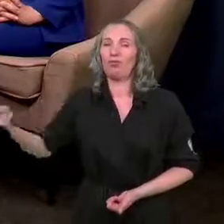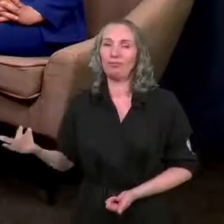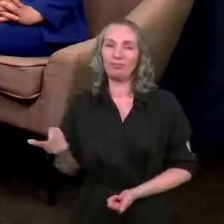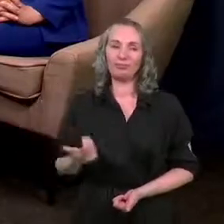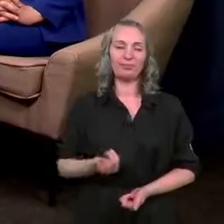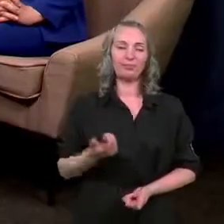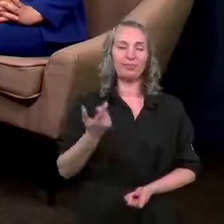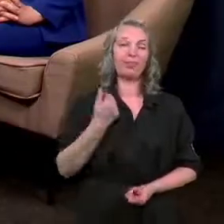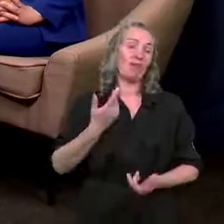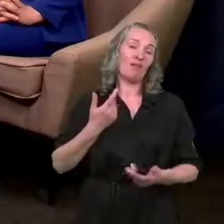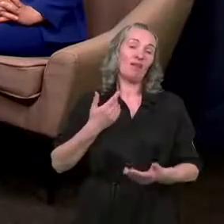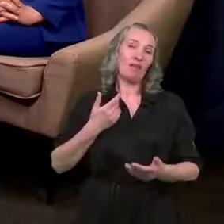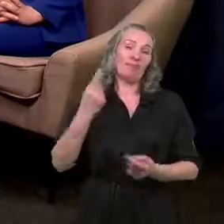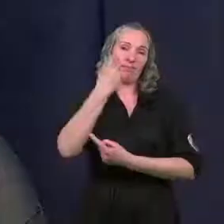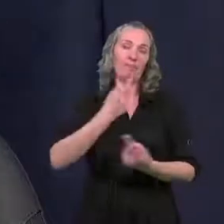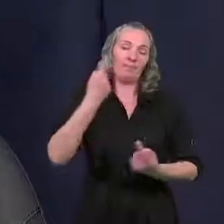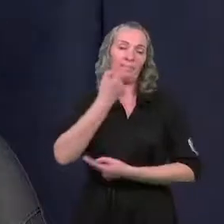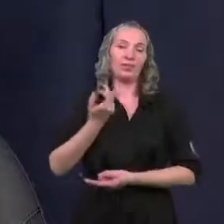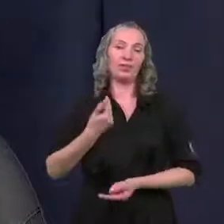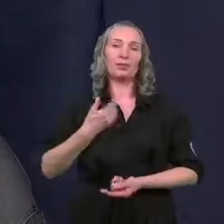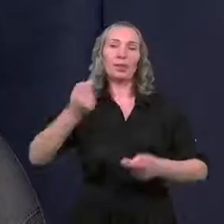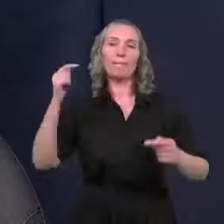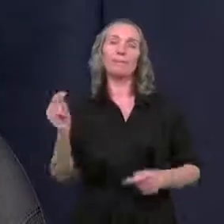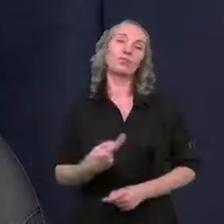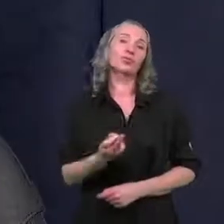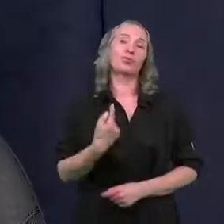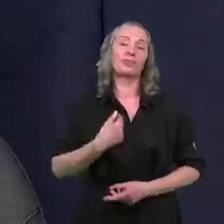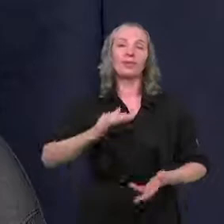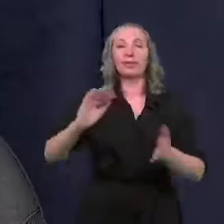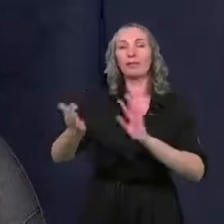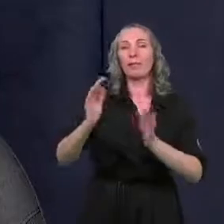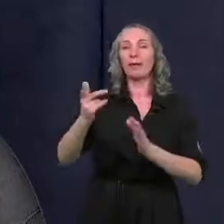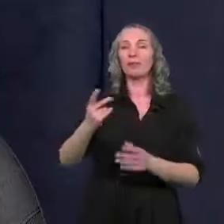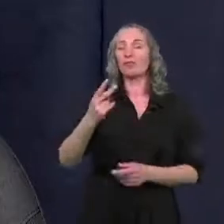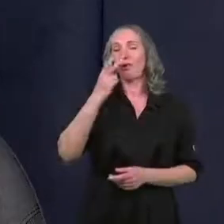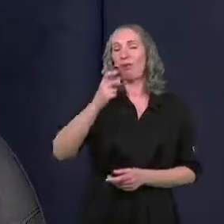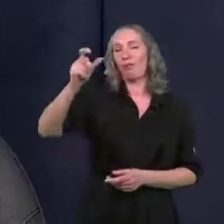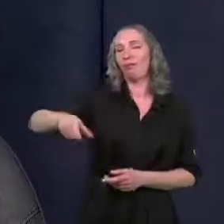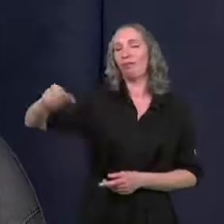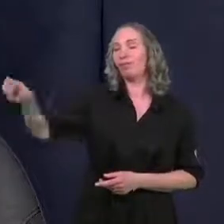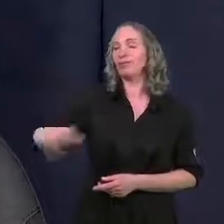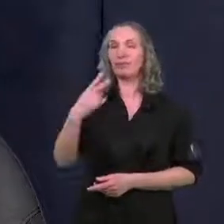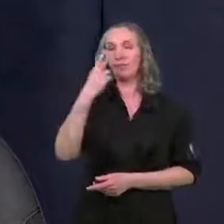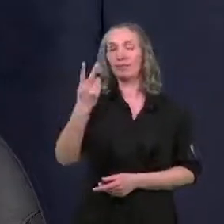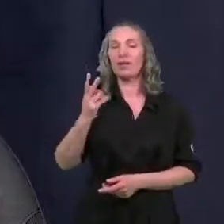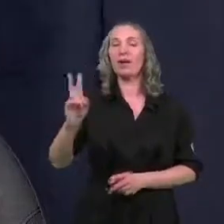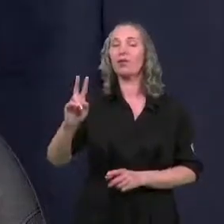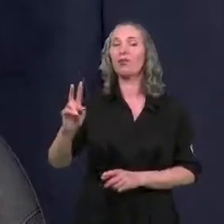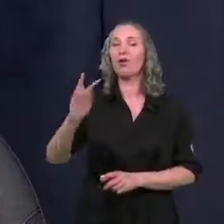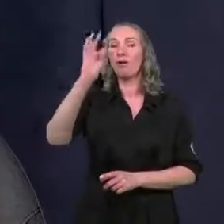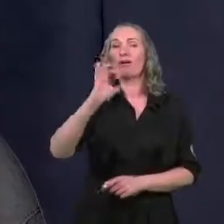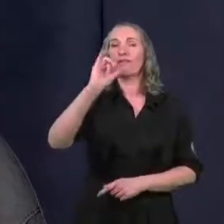No, wychodzimy z założenia, że musimy też dbać owidza, który do takiej filharmonii